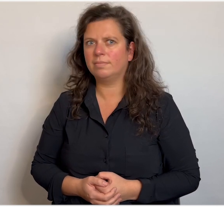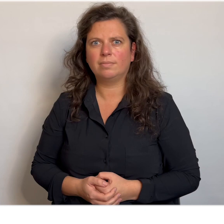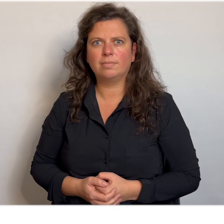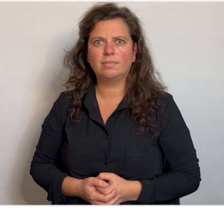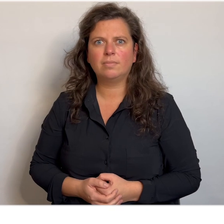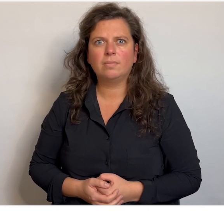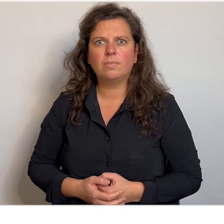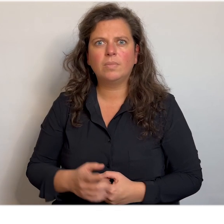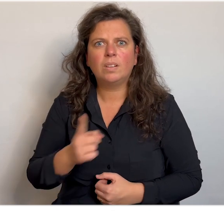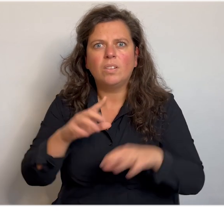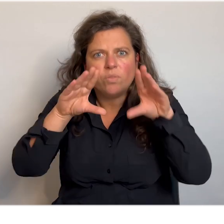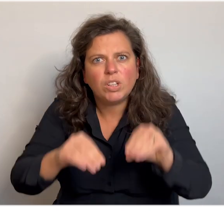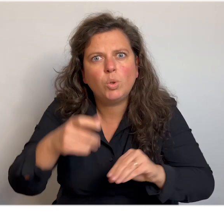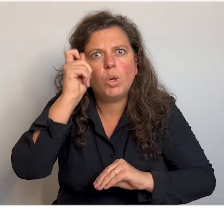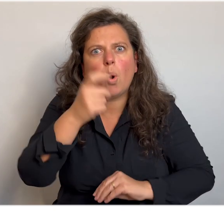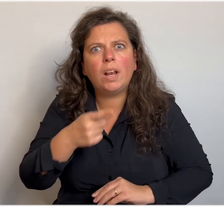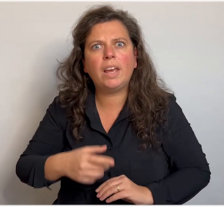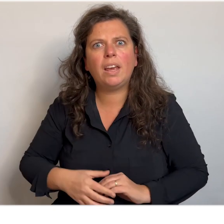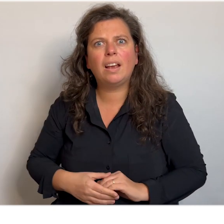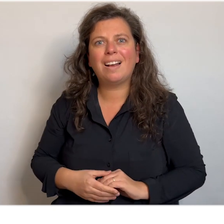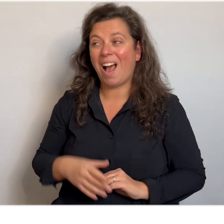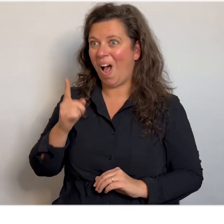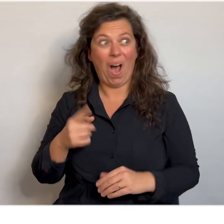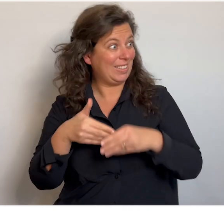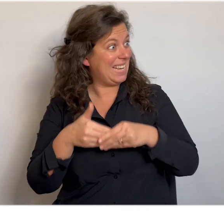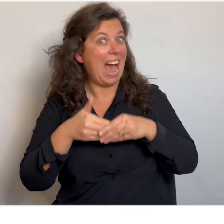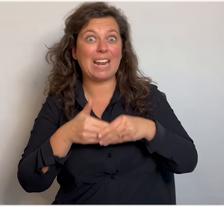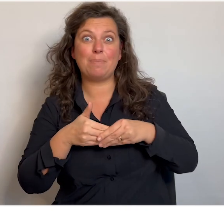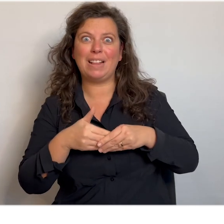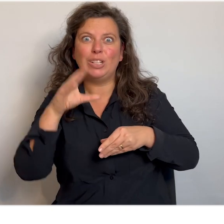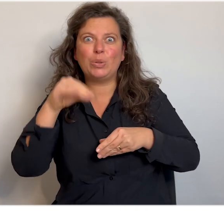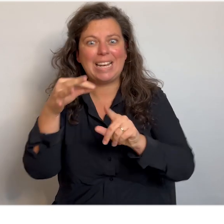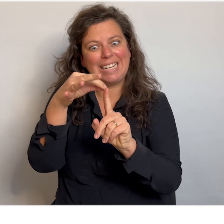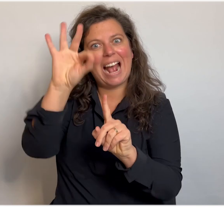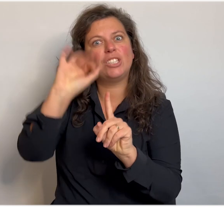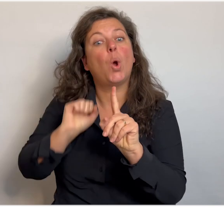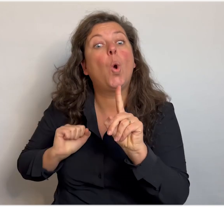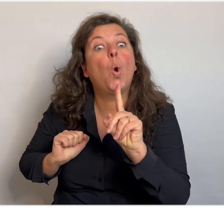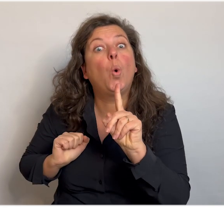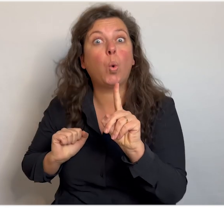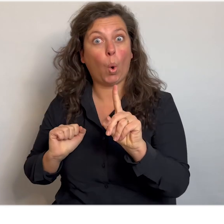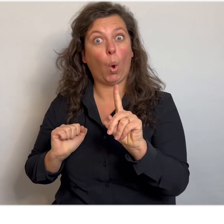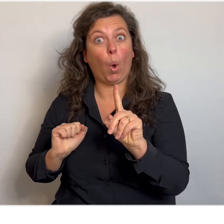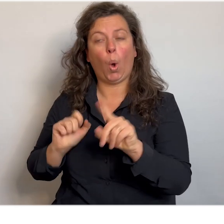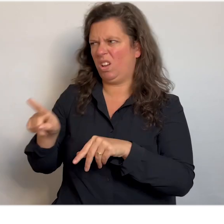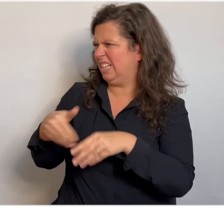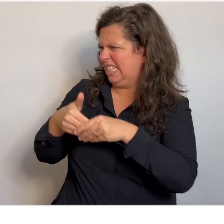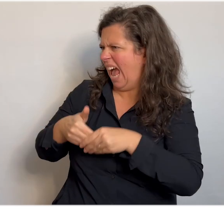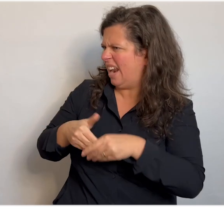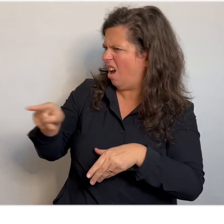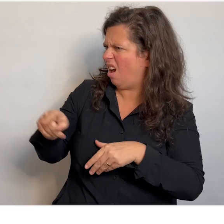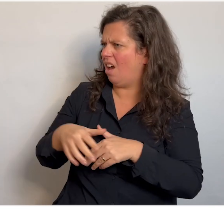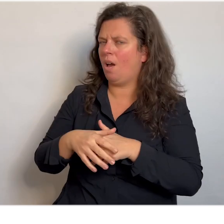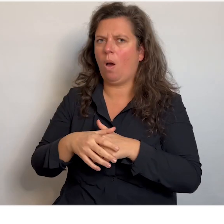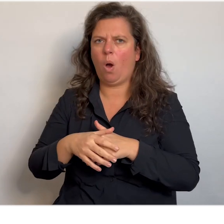Wat doe je, Olly? Dat doe je toch als je jarig bent? Steek je kaarsje aan. Ja, maar jij bent toch helemaal niet jarig? O nee, dat is ik zo.